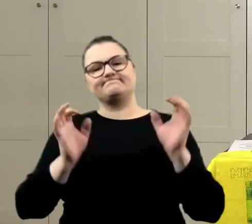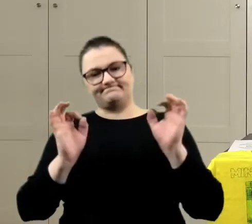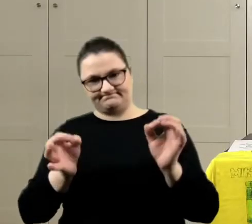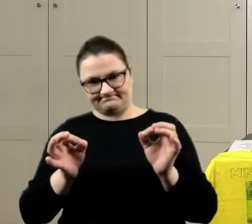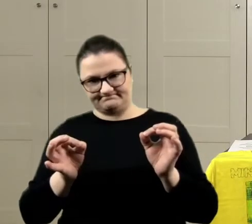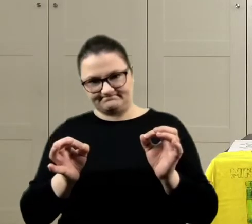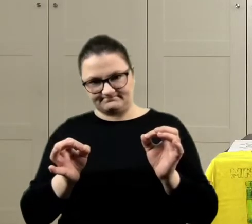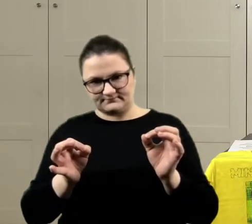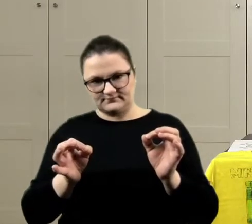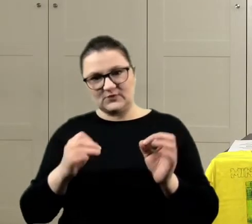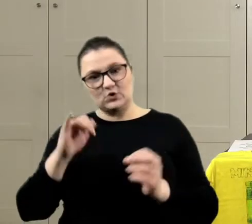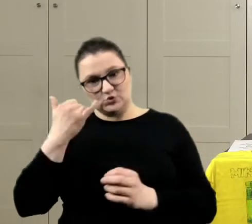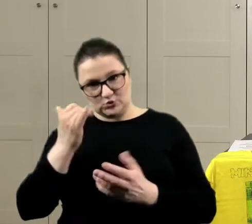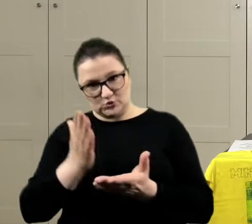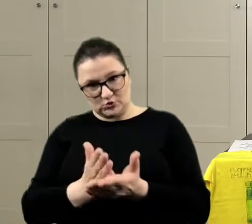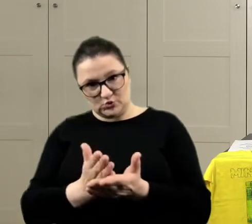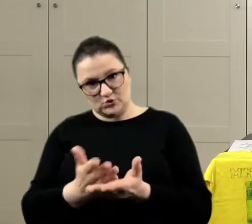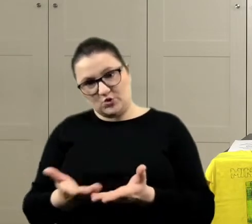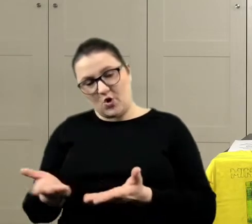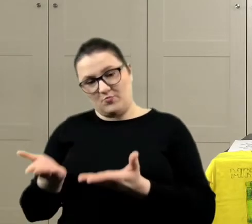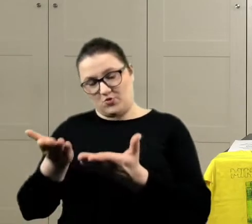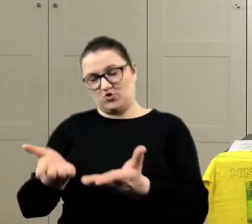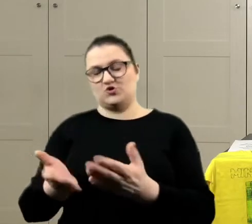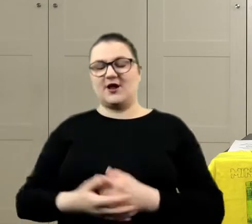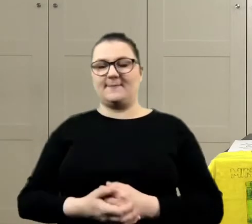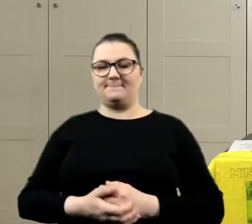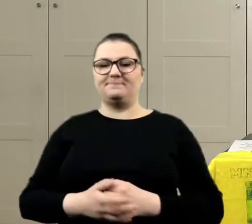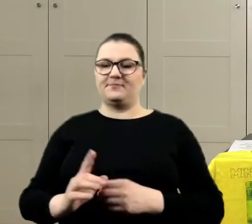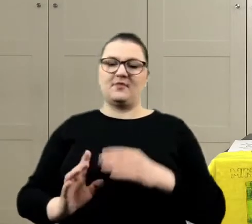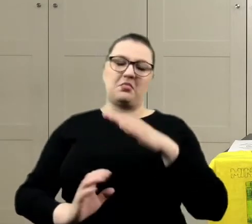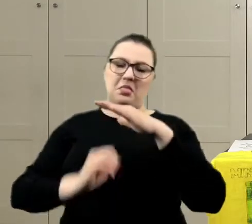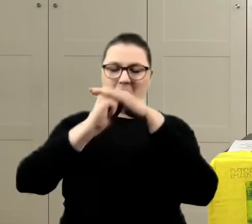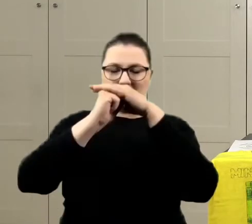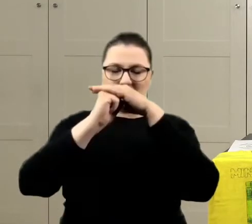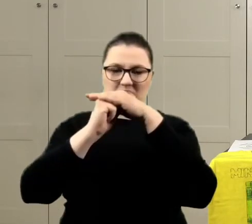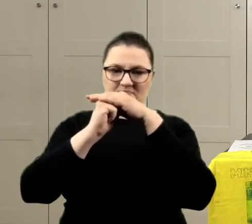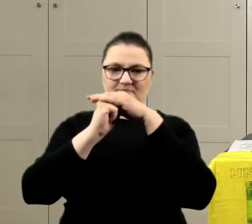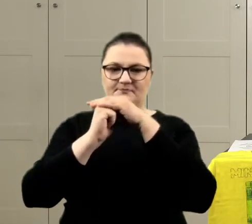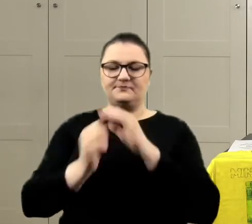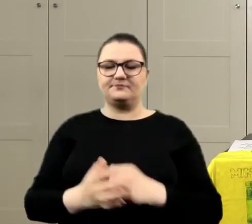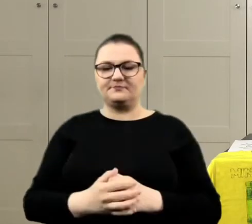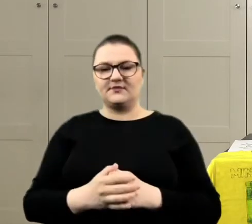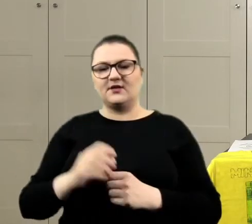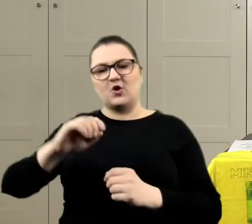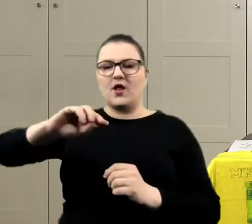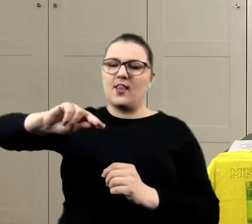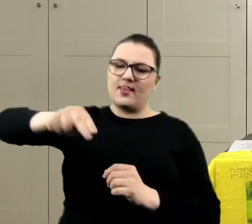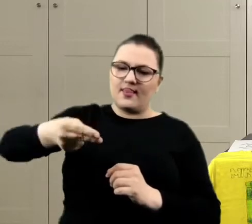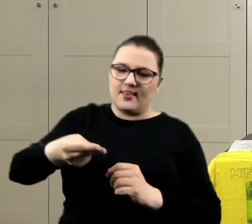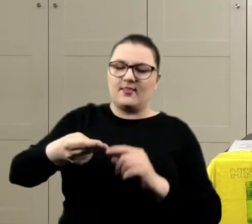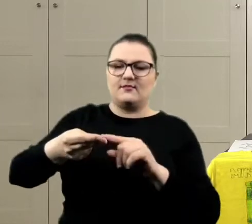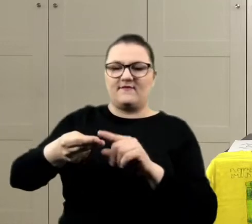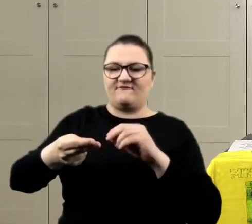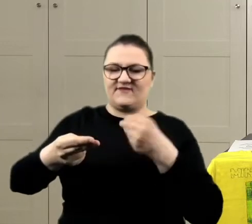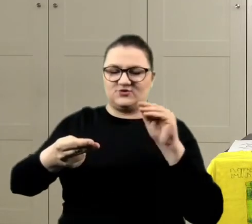żółciutki, to proszę, na samą górę, odwróć pędzelek. tu jest więcej żółtego.